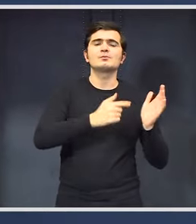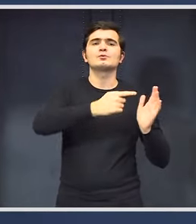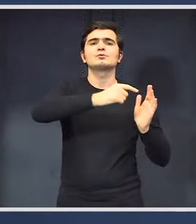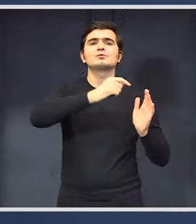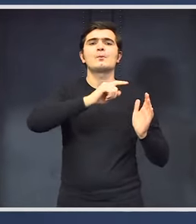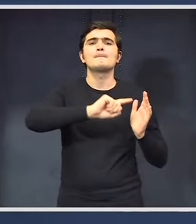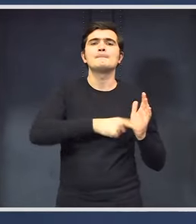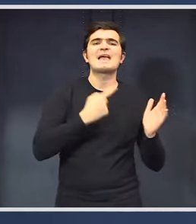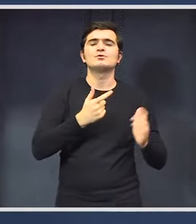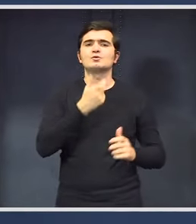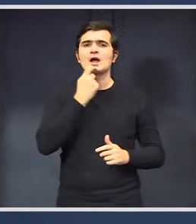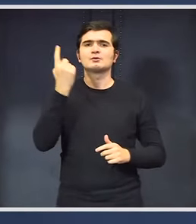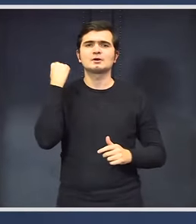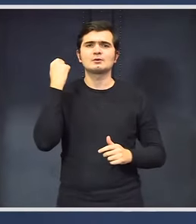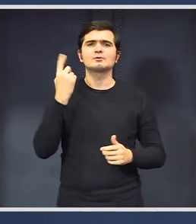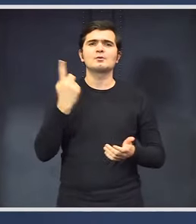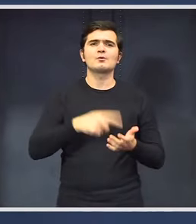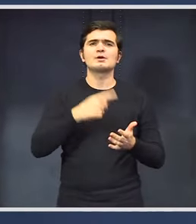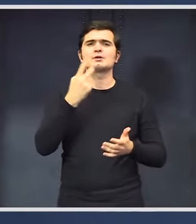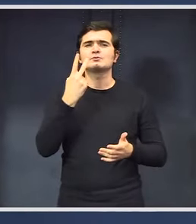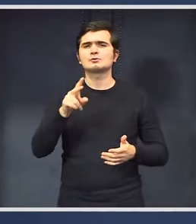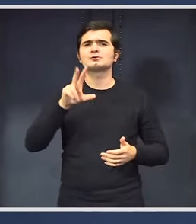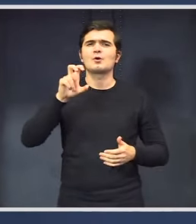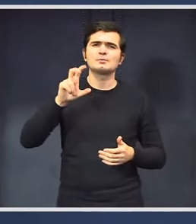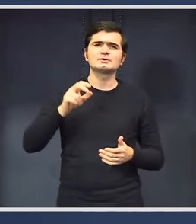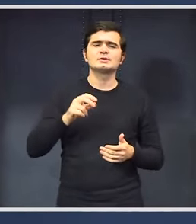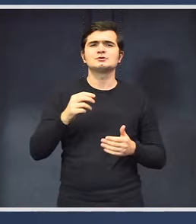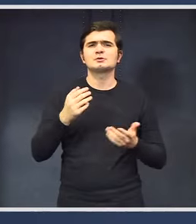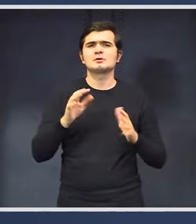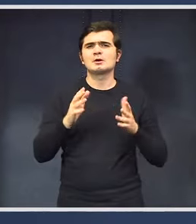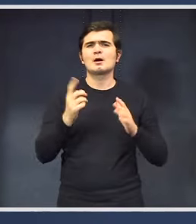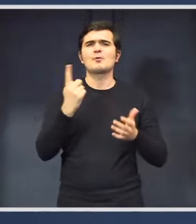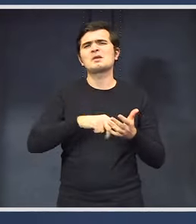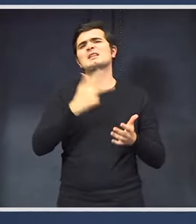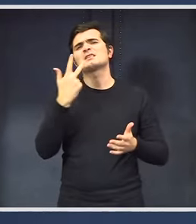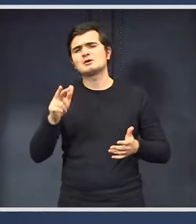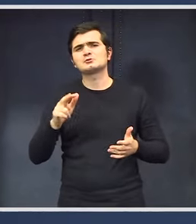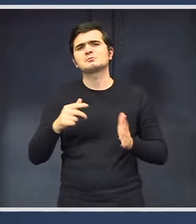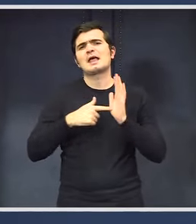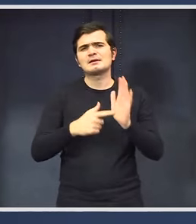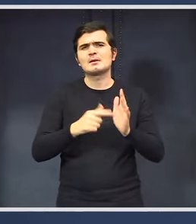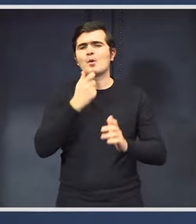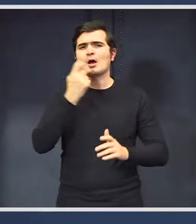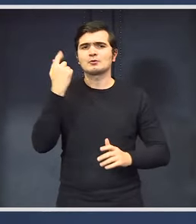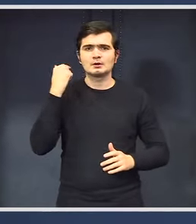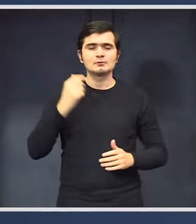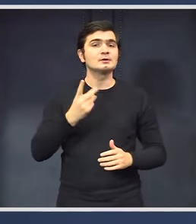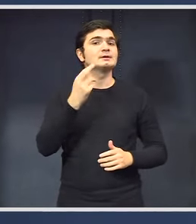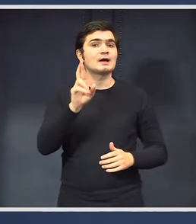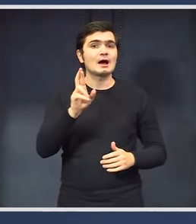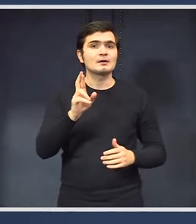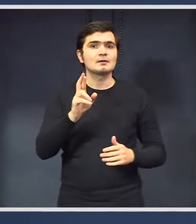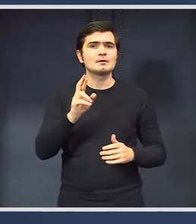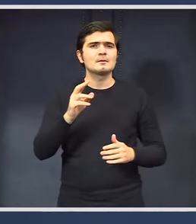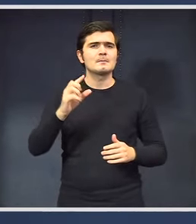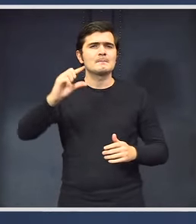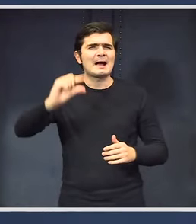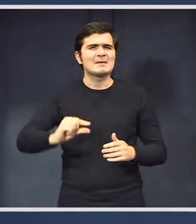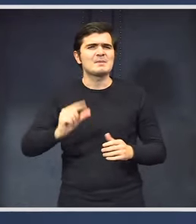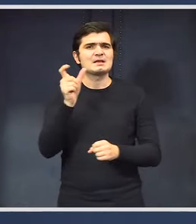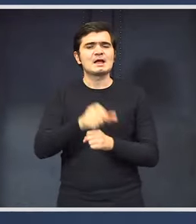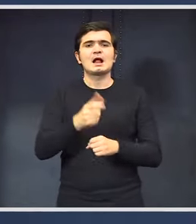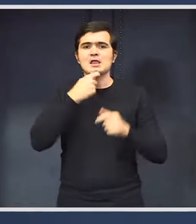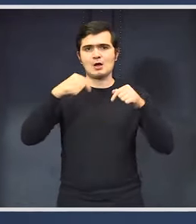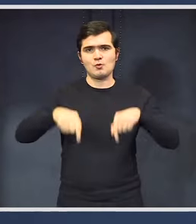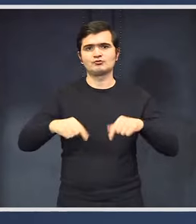aproape 1.280 din calcule, sau în jur de 1.300, să spunem, dar mult mai mic decât este anul